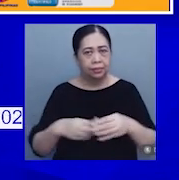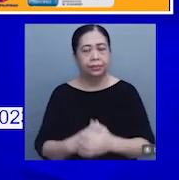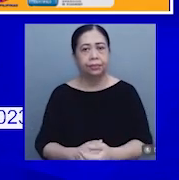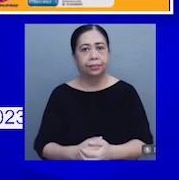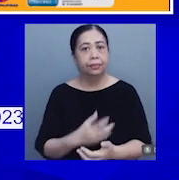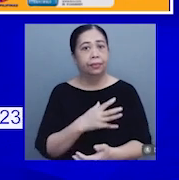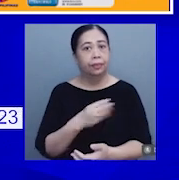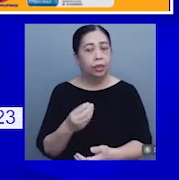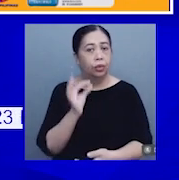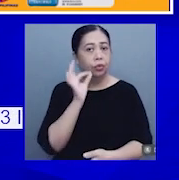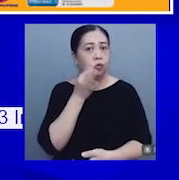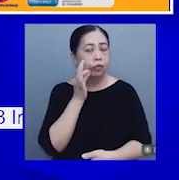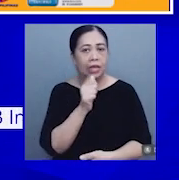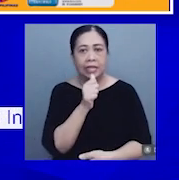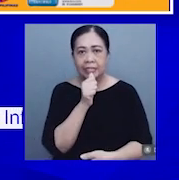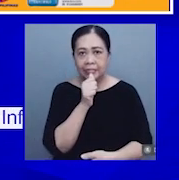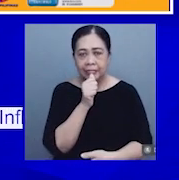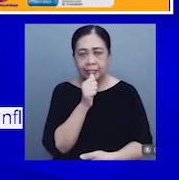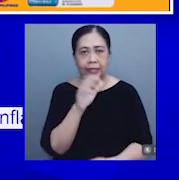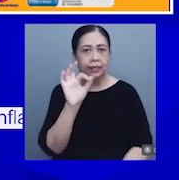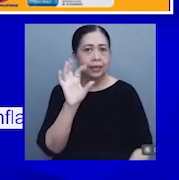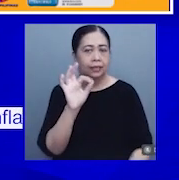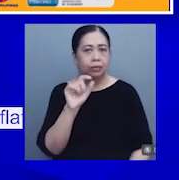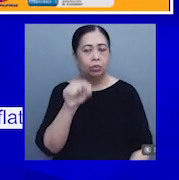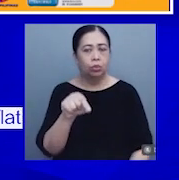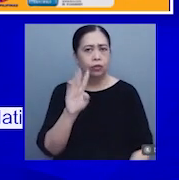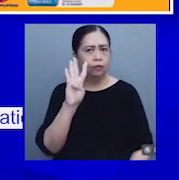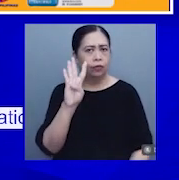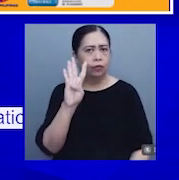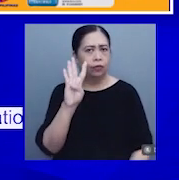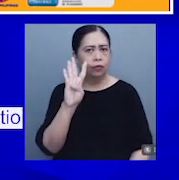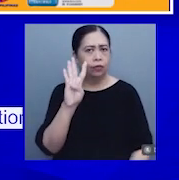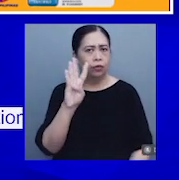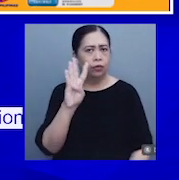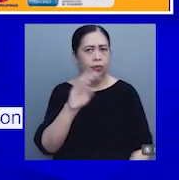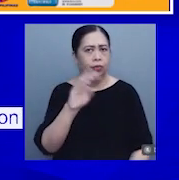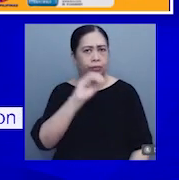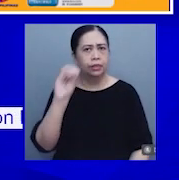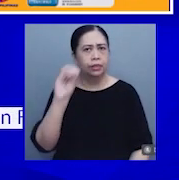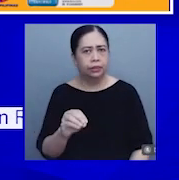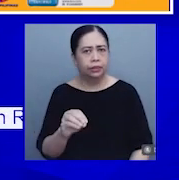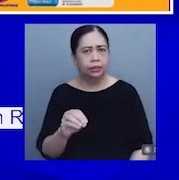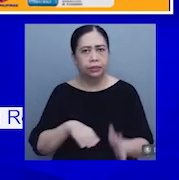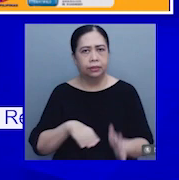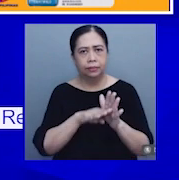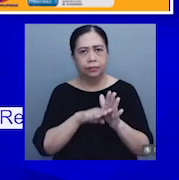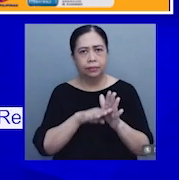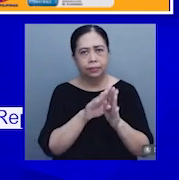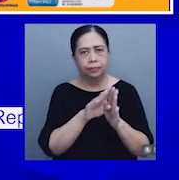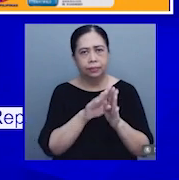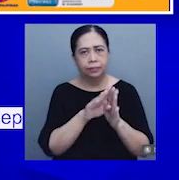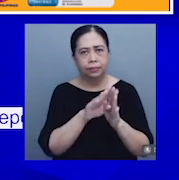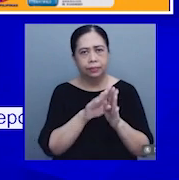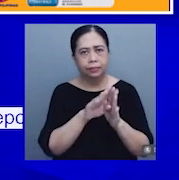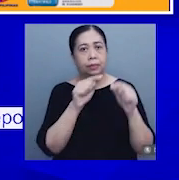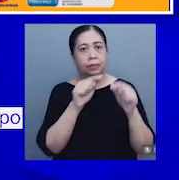At fruits and nuts na may 19.4% inflation. Particular dito ang manga.